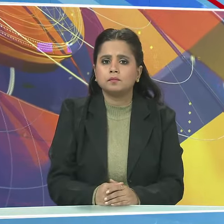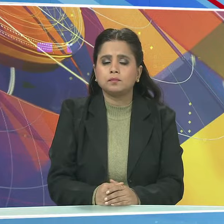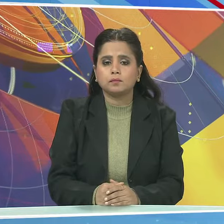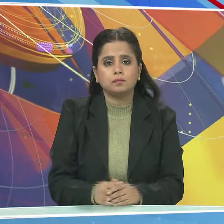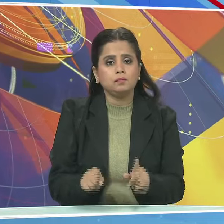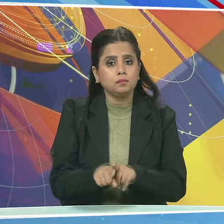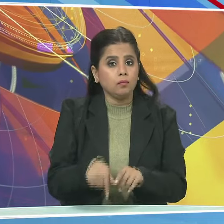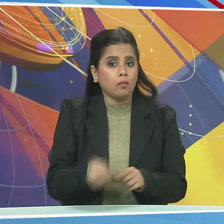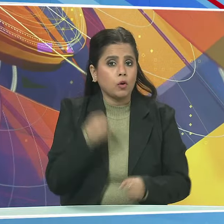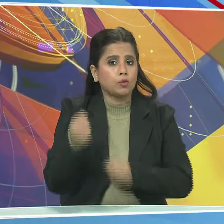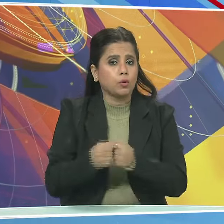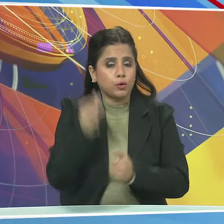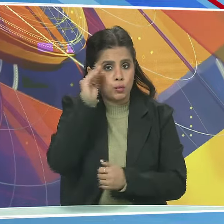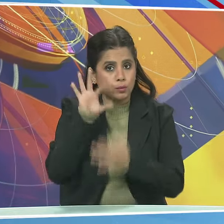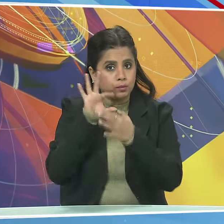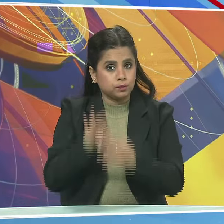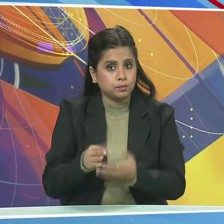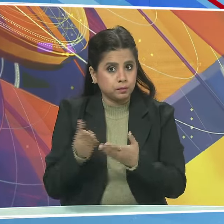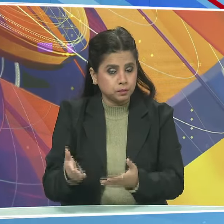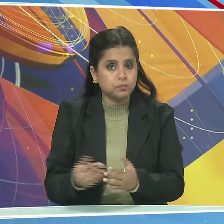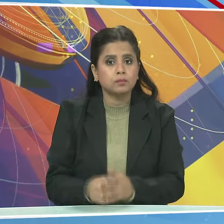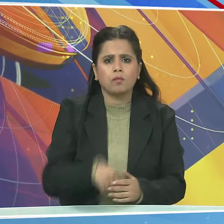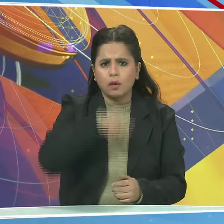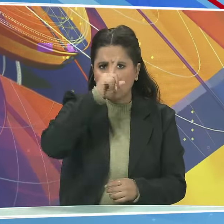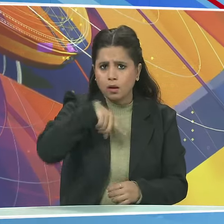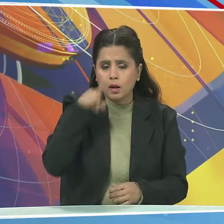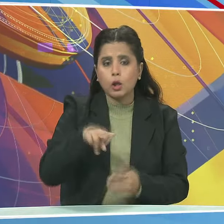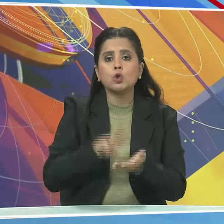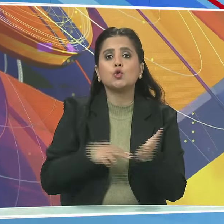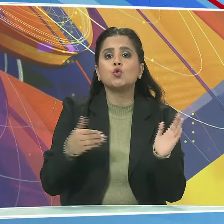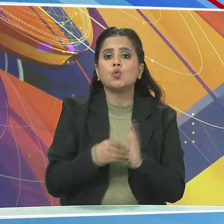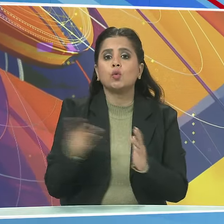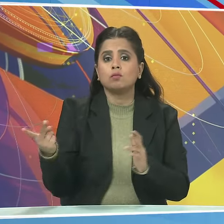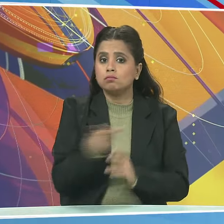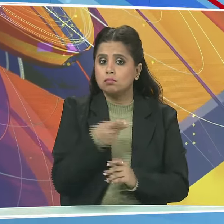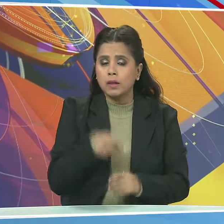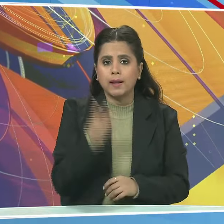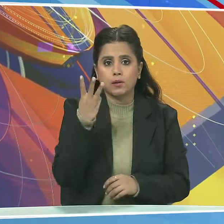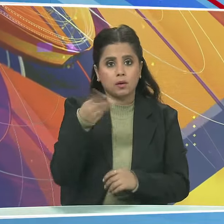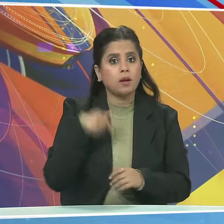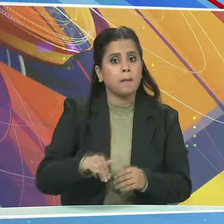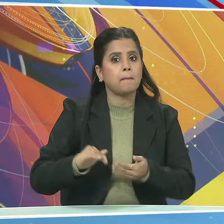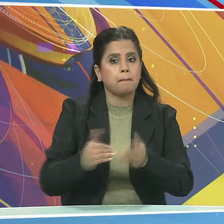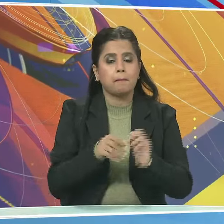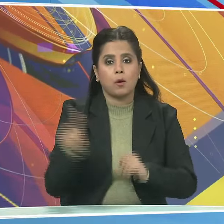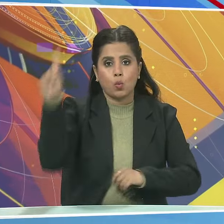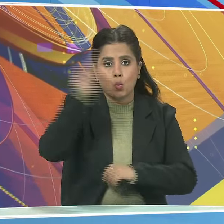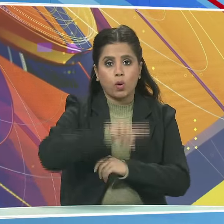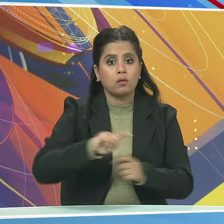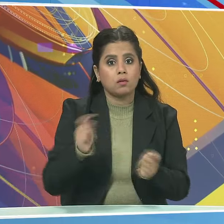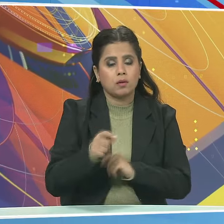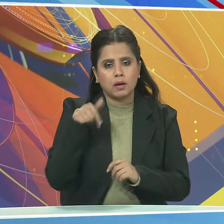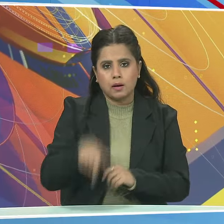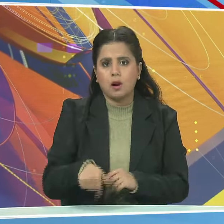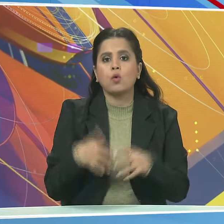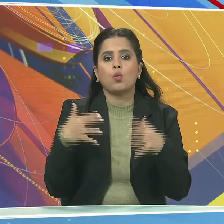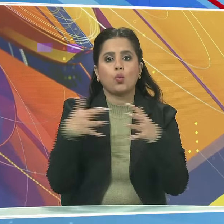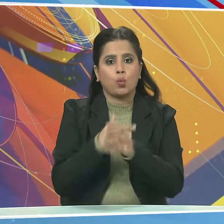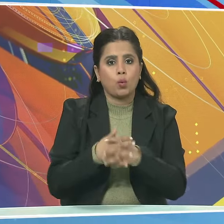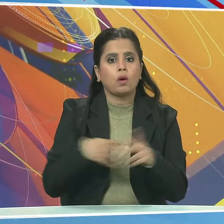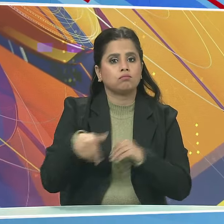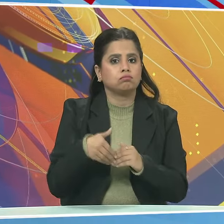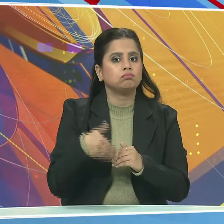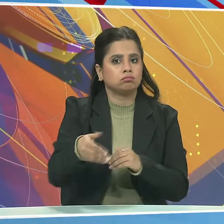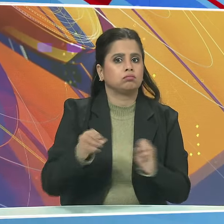खबरें खेल के मैदान से भारत और न्यूजिलेंड के बीच तीन मैचों की वंडे सिरीज का आगाज बुद्वार से